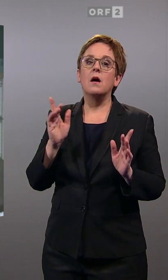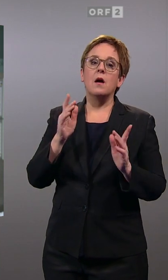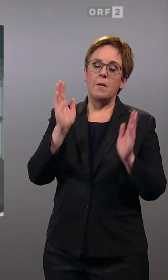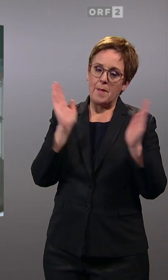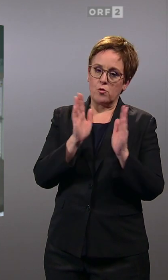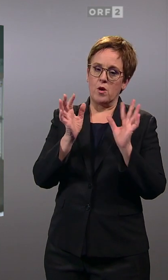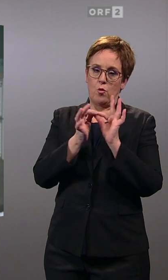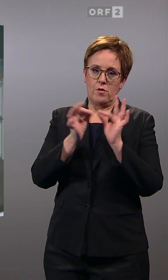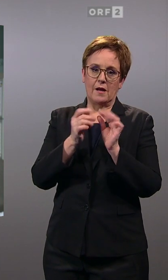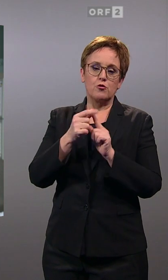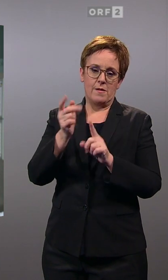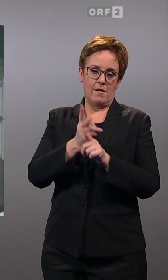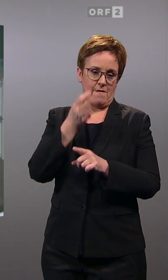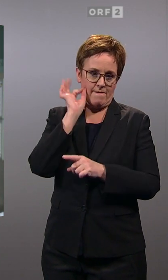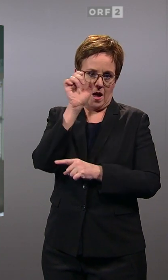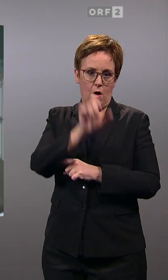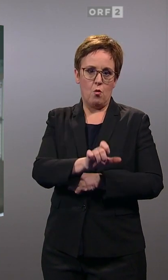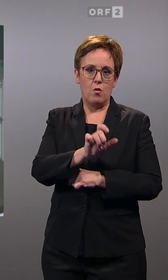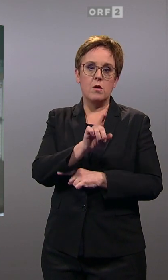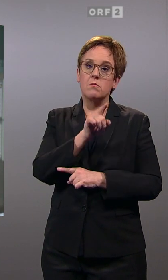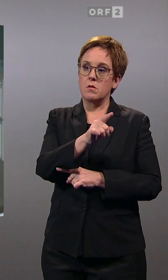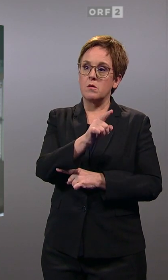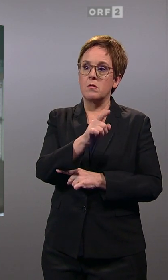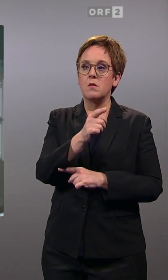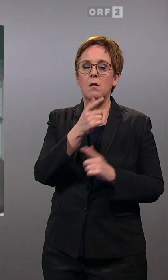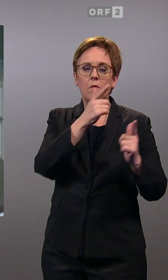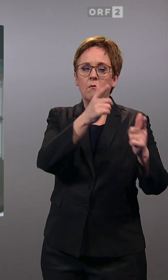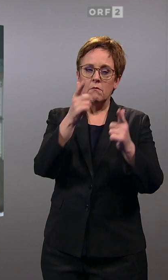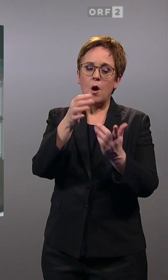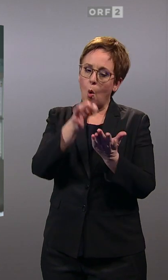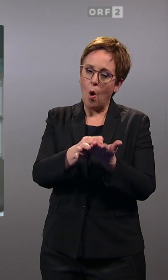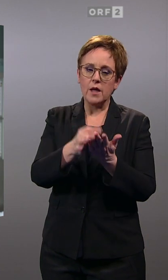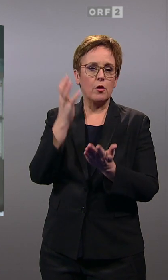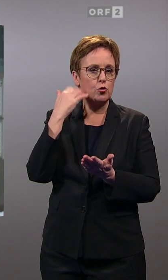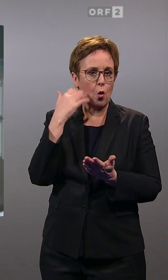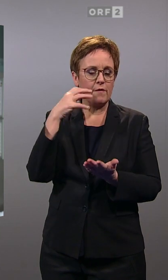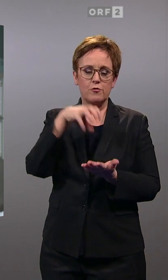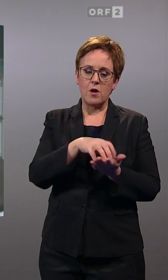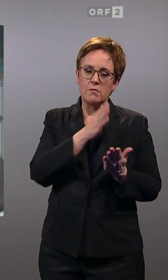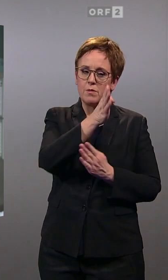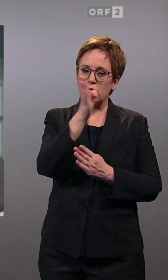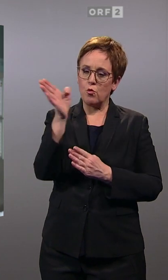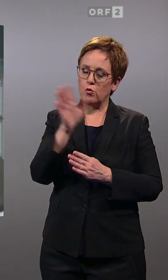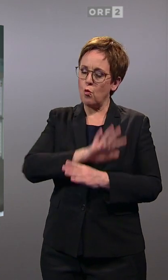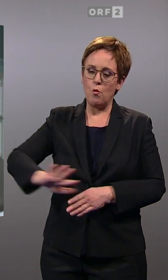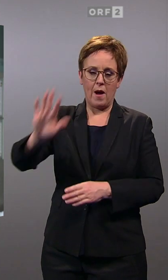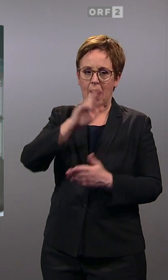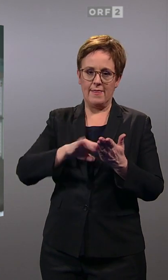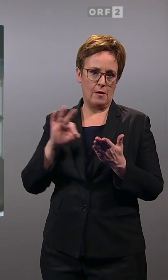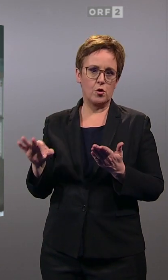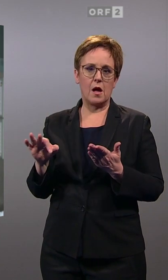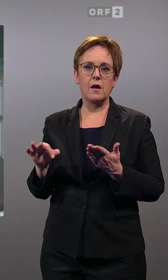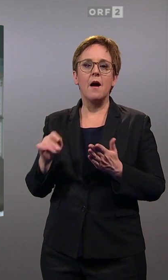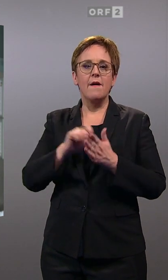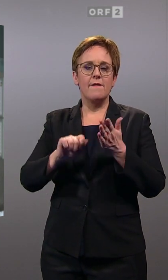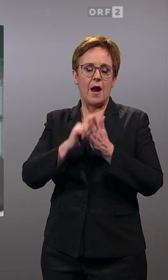gesetzt, ihrer Spitzenkandidatin eine Stärke. ist durch die Ortschaften, durch die Dörfer, durch die Städte im ganzen Land gereist und hat das